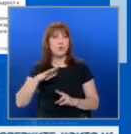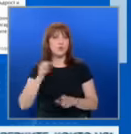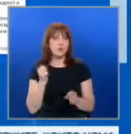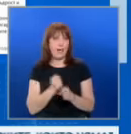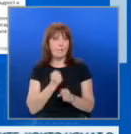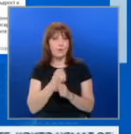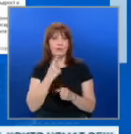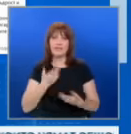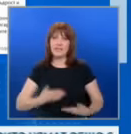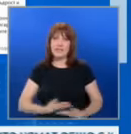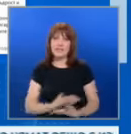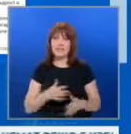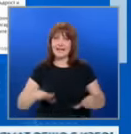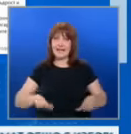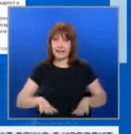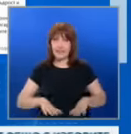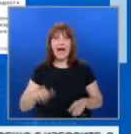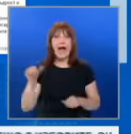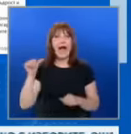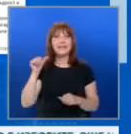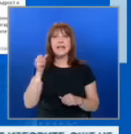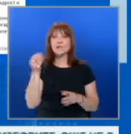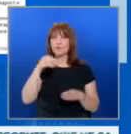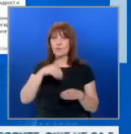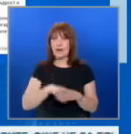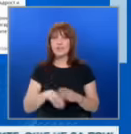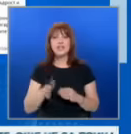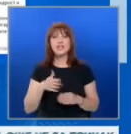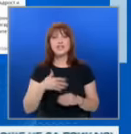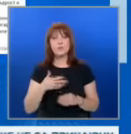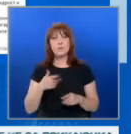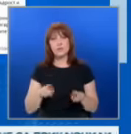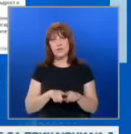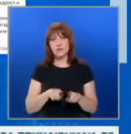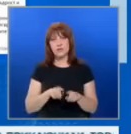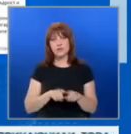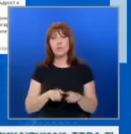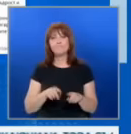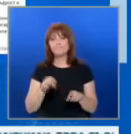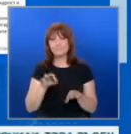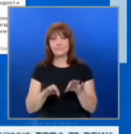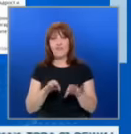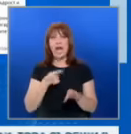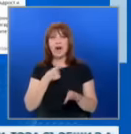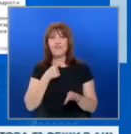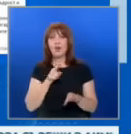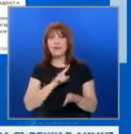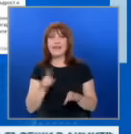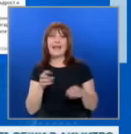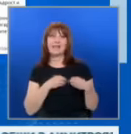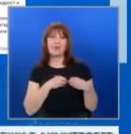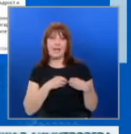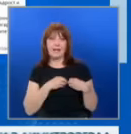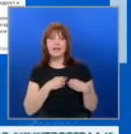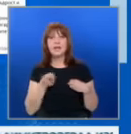и обществото. Атанасов добавя, че ще поиска вод на недоверие, както и ти каза от симпатисантите и членовета на ДСБ